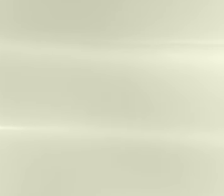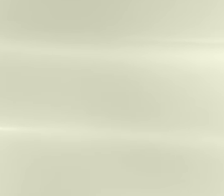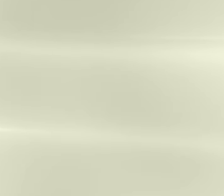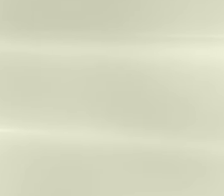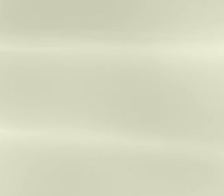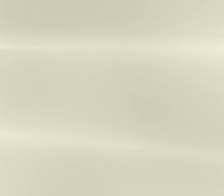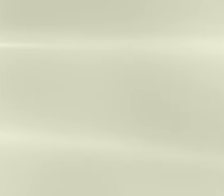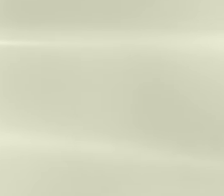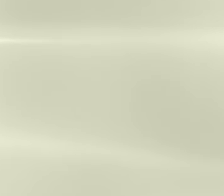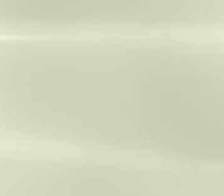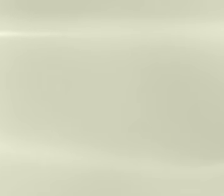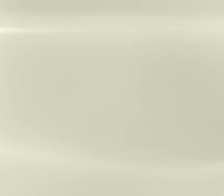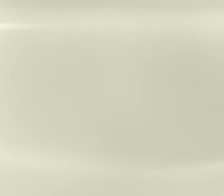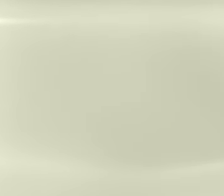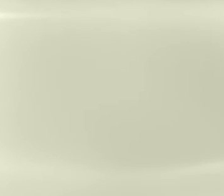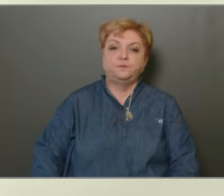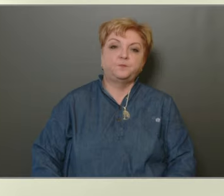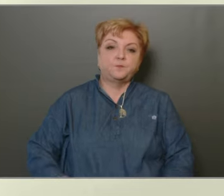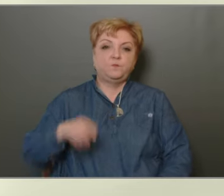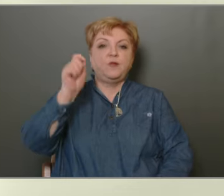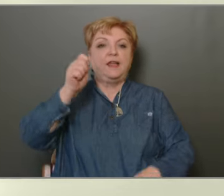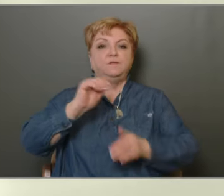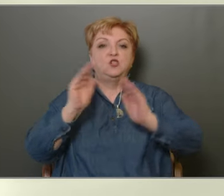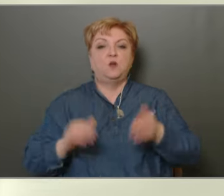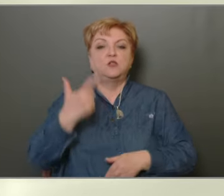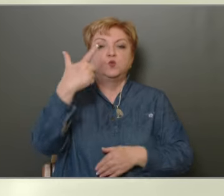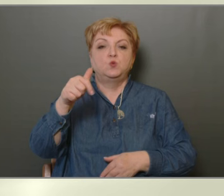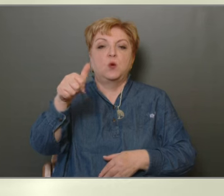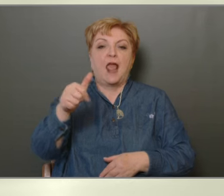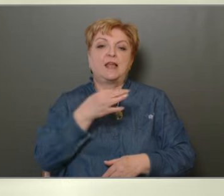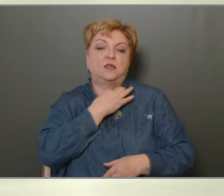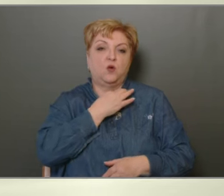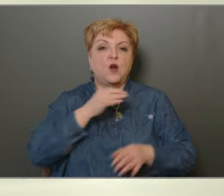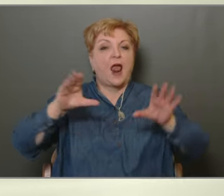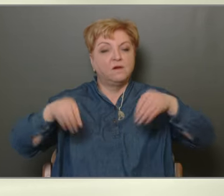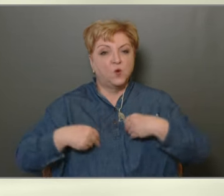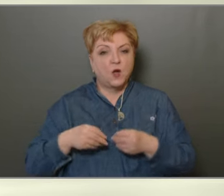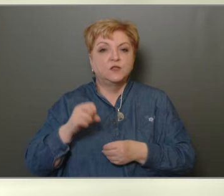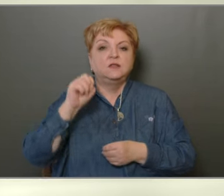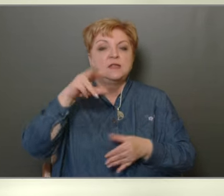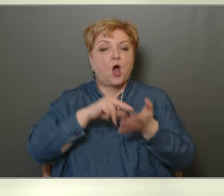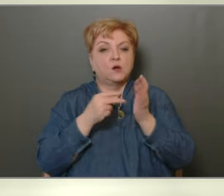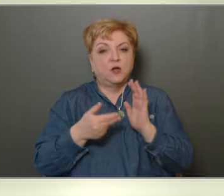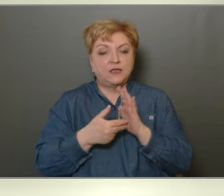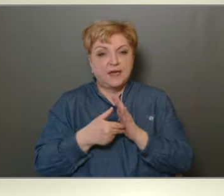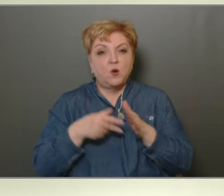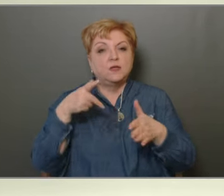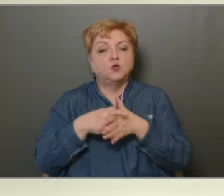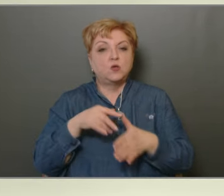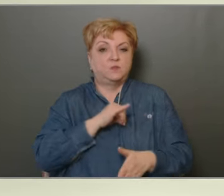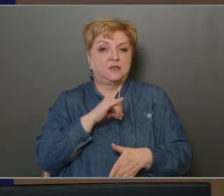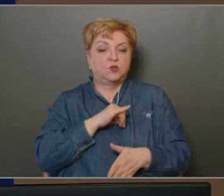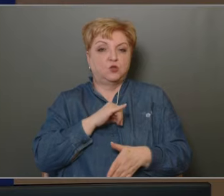Képviselő testület 21 egyhangúan Elfogadja a 13. kerületi közbiztonság helyzetéről szóló